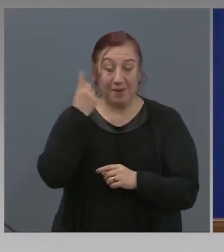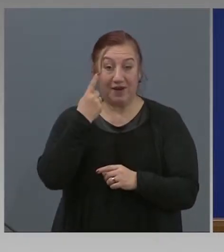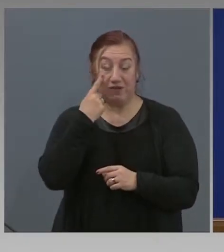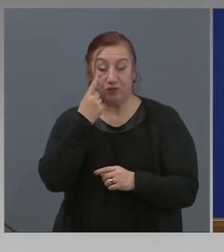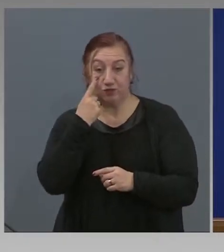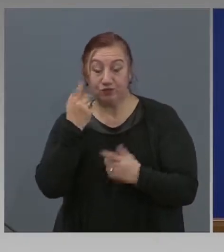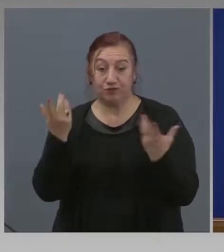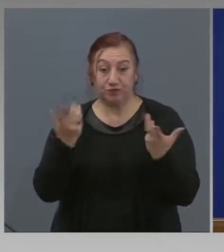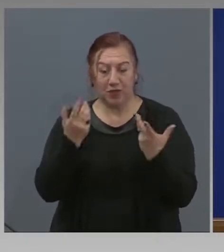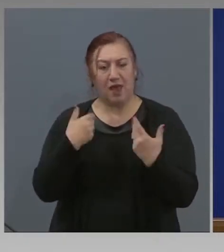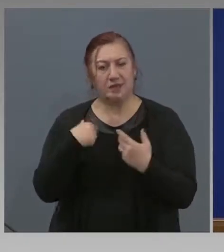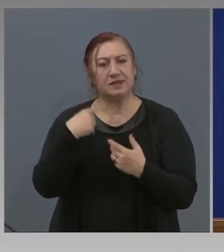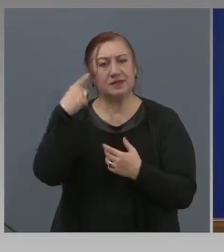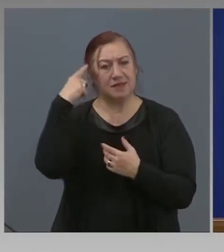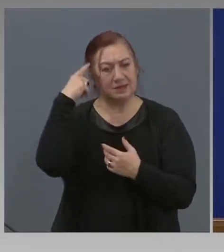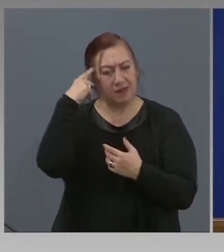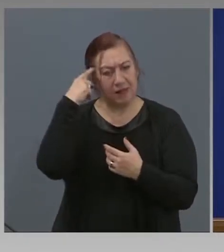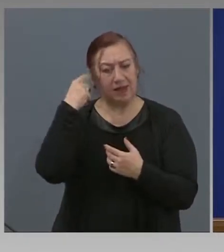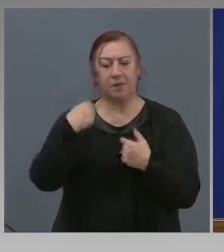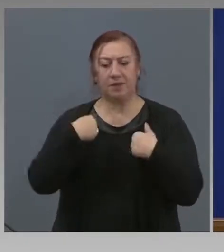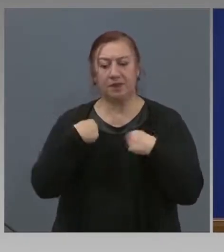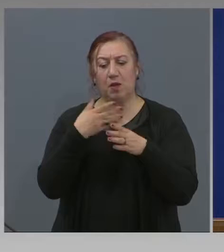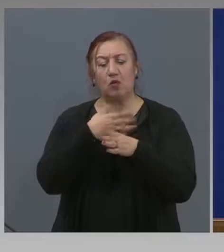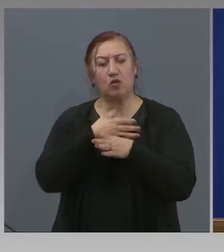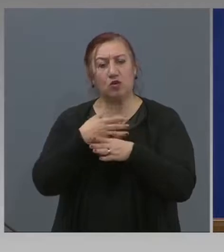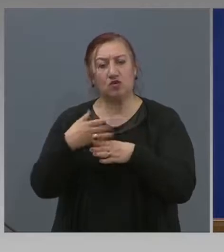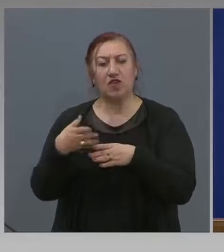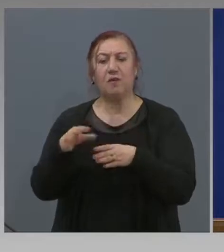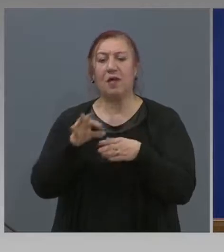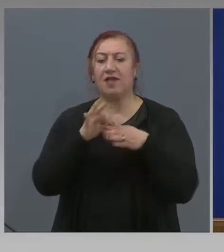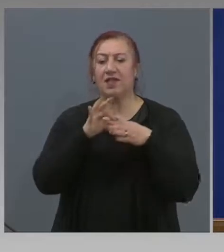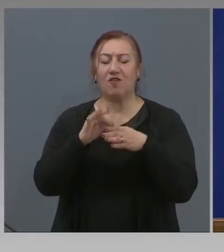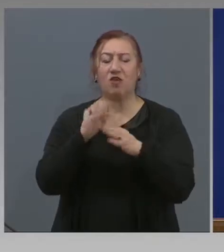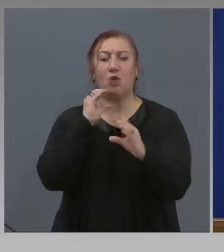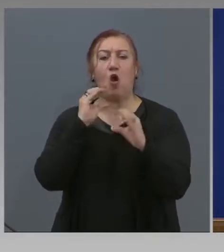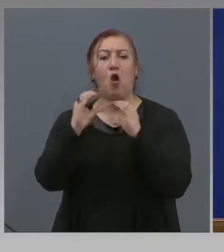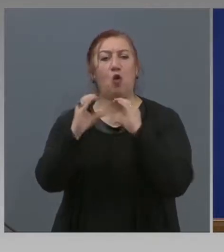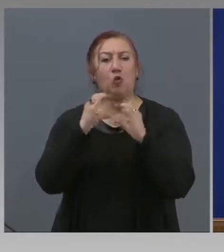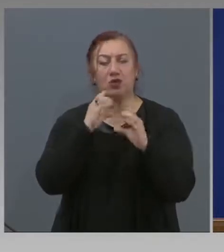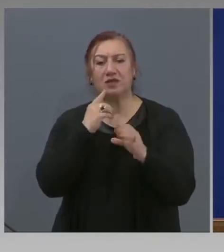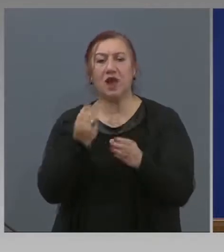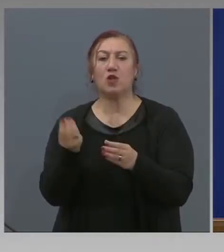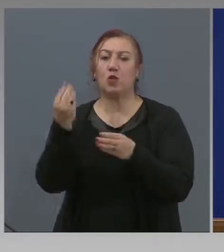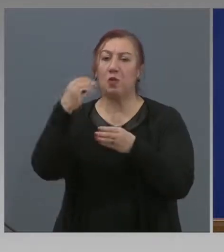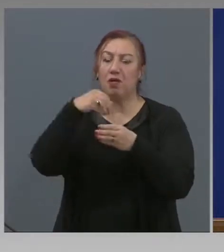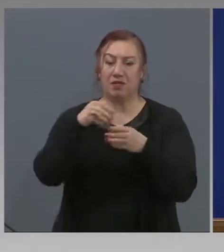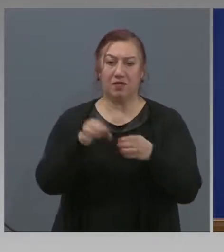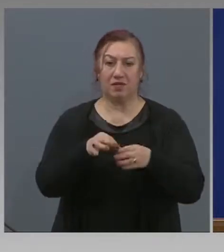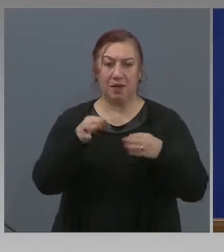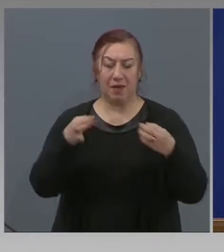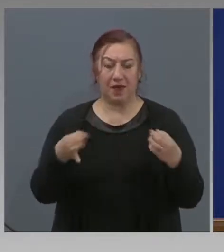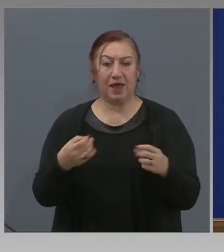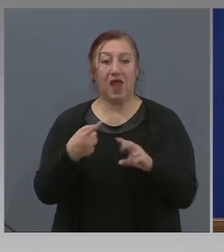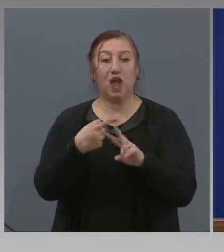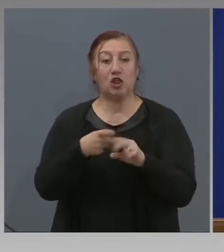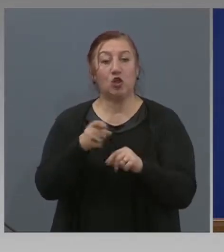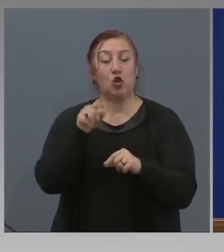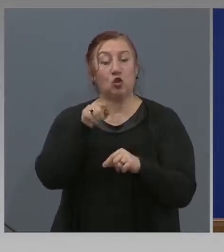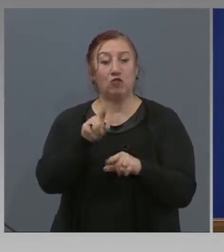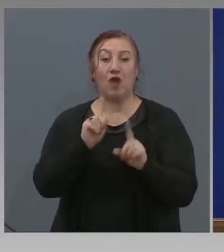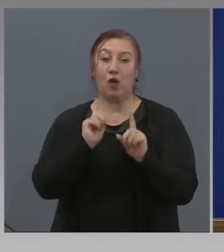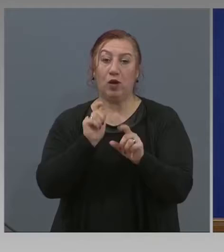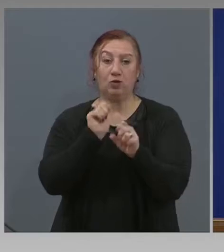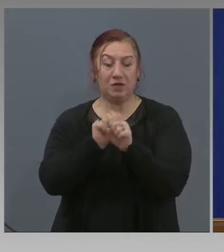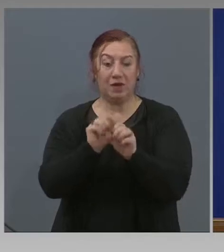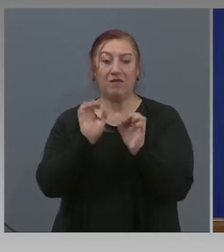Аз мятам, ние и продължаваме да водим комуникации за допълнителни мерки, но и това, което се направи в